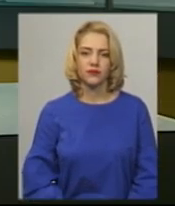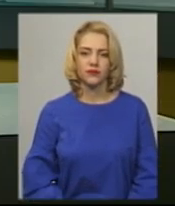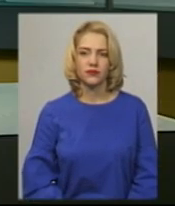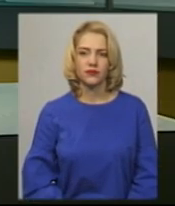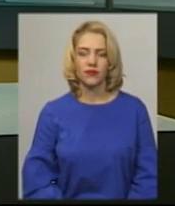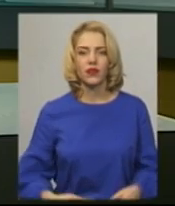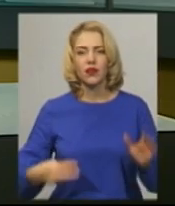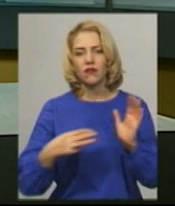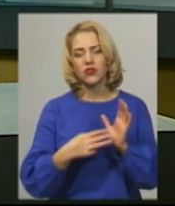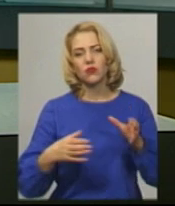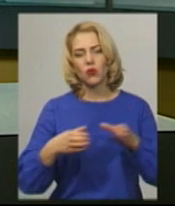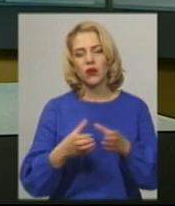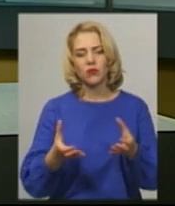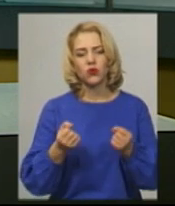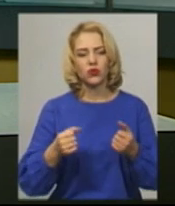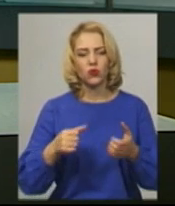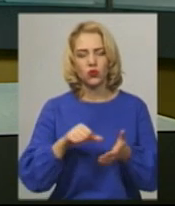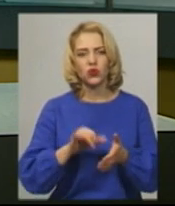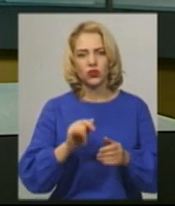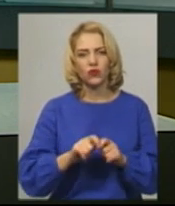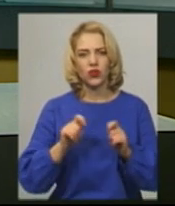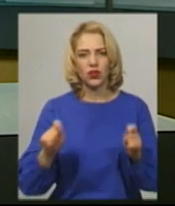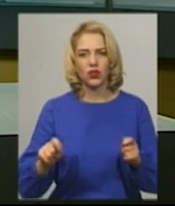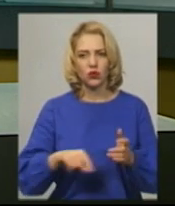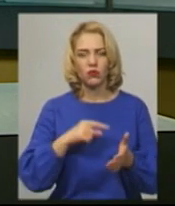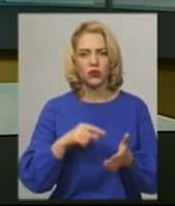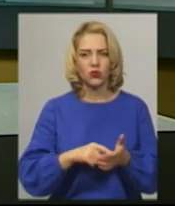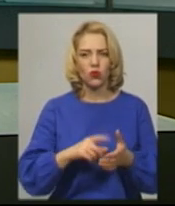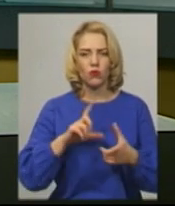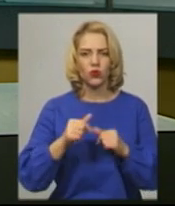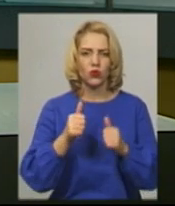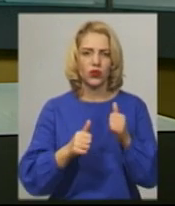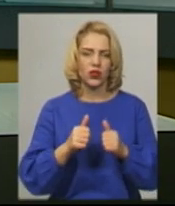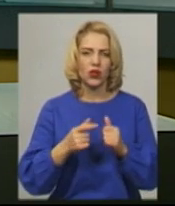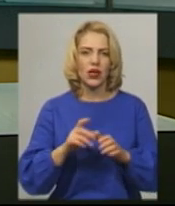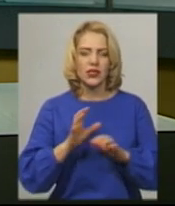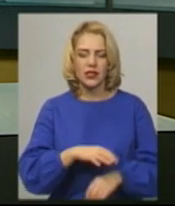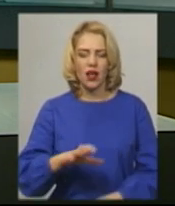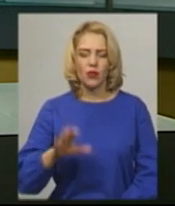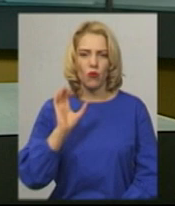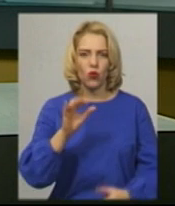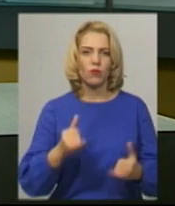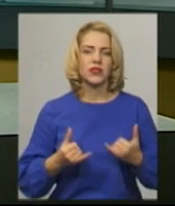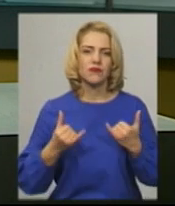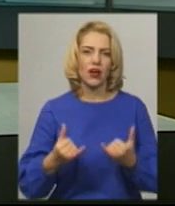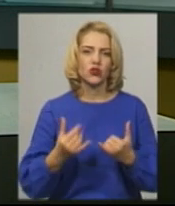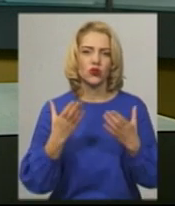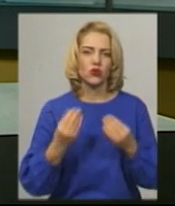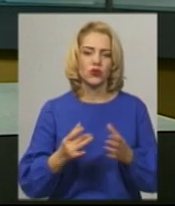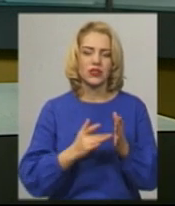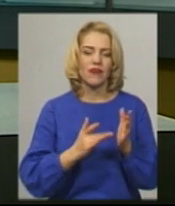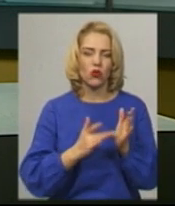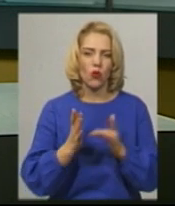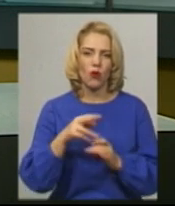Вісім команд беруть участь у відкритому міському турнірі з гандболу, присвяченому Дню Святого Миколая. Змагання розпочалися